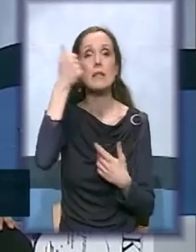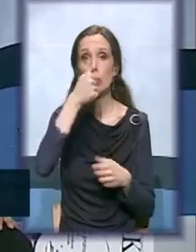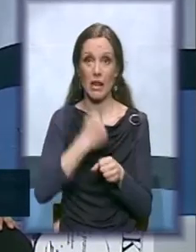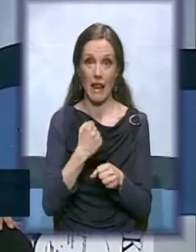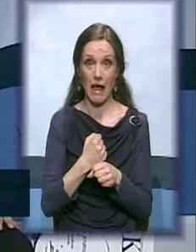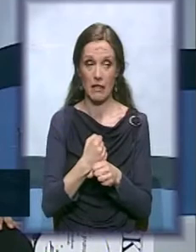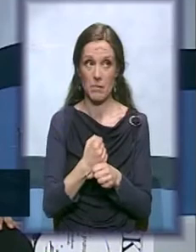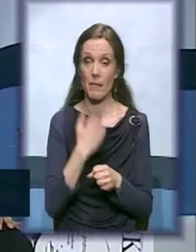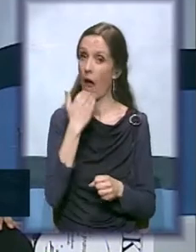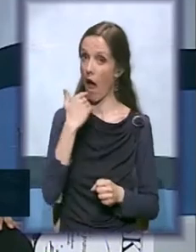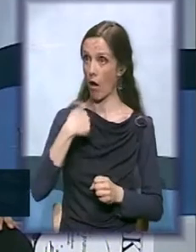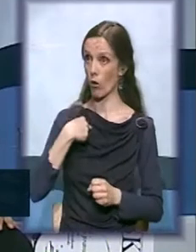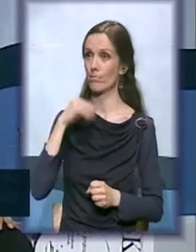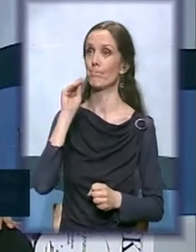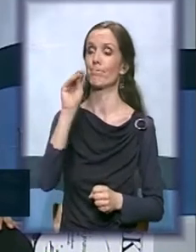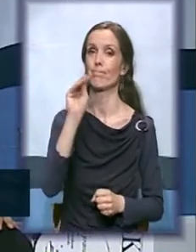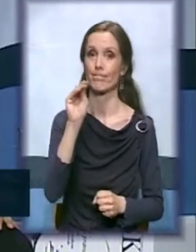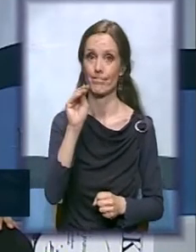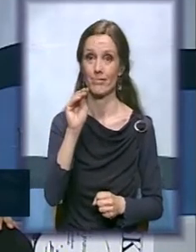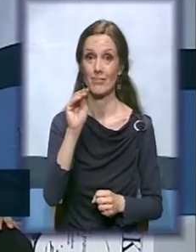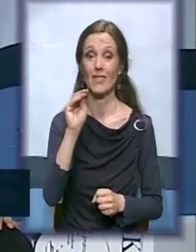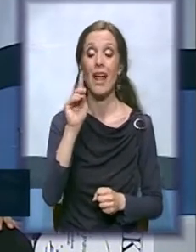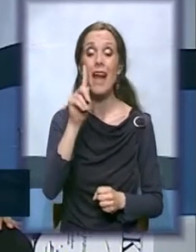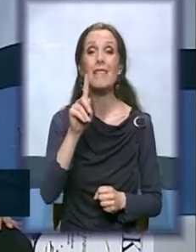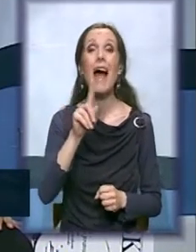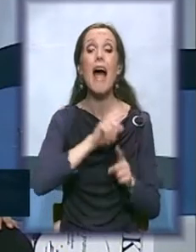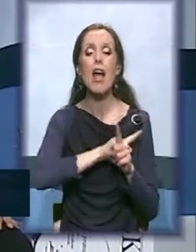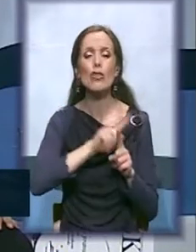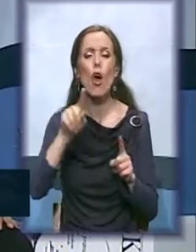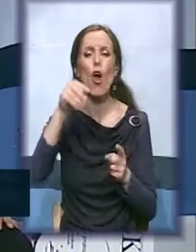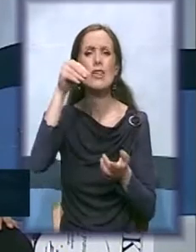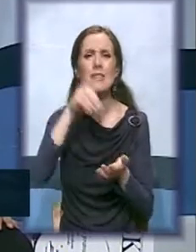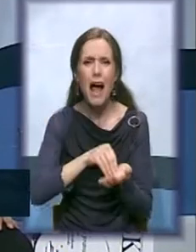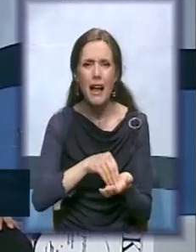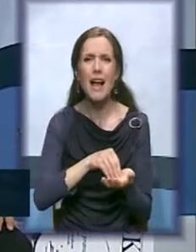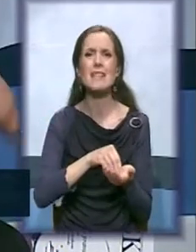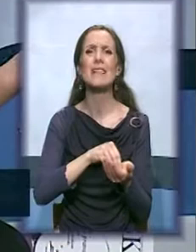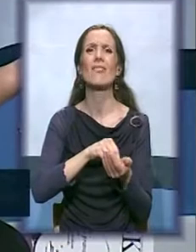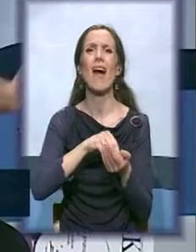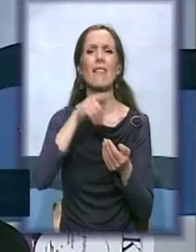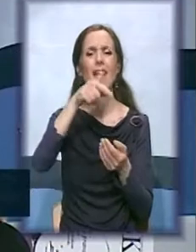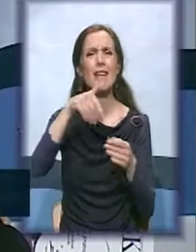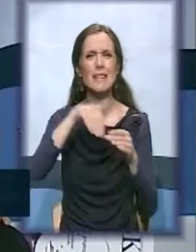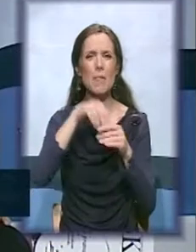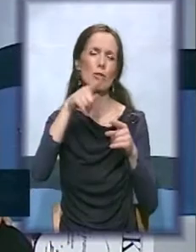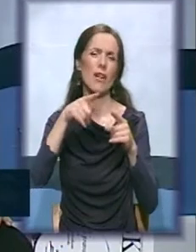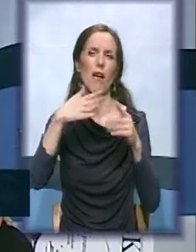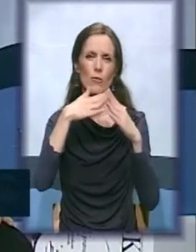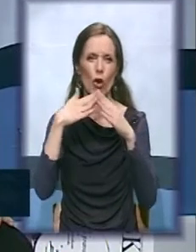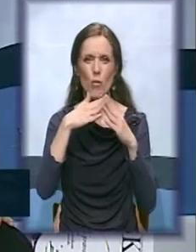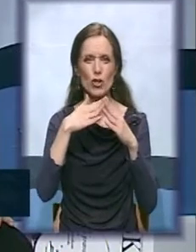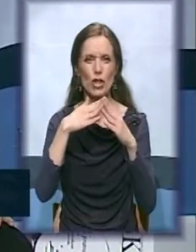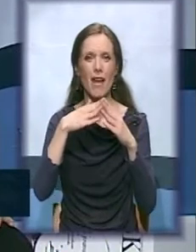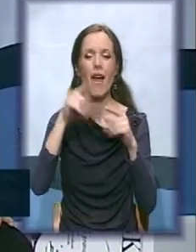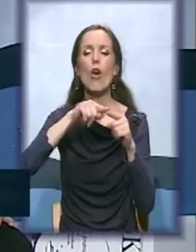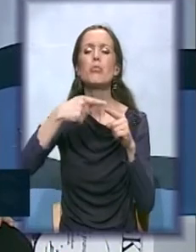obratim do zakazivanja samog mesta i zaposlene komšinice u instituciji sistema, saznaće